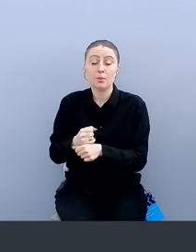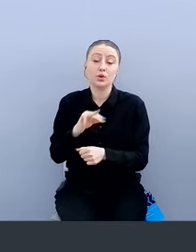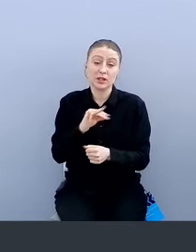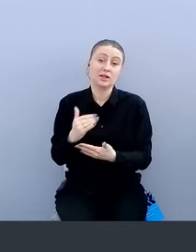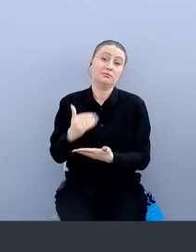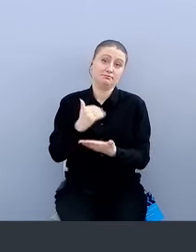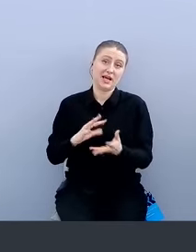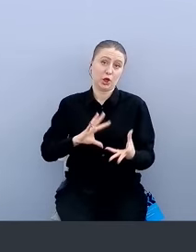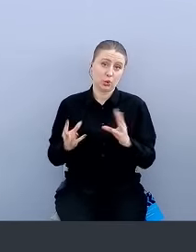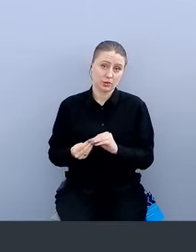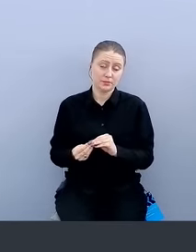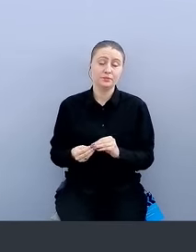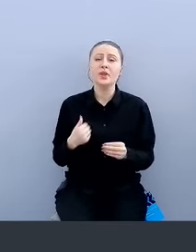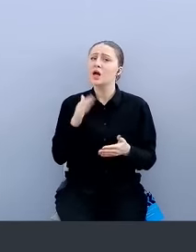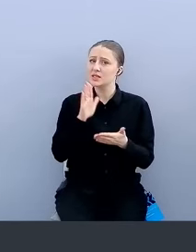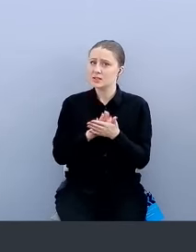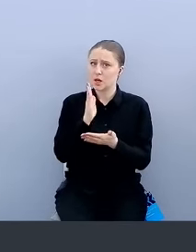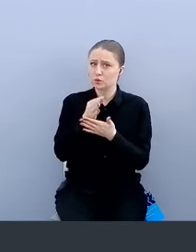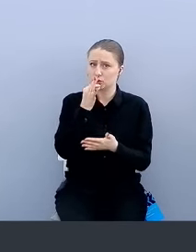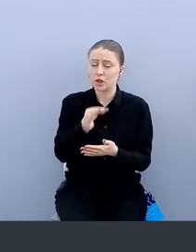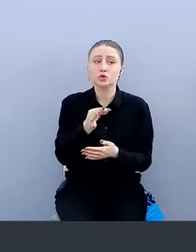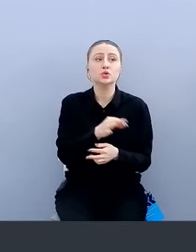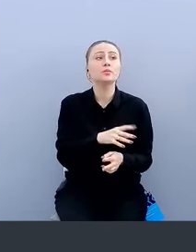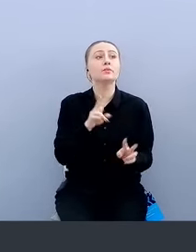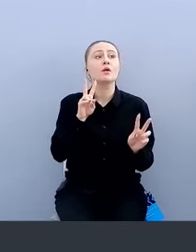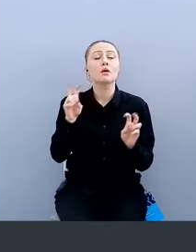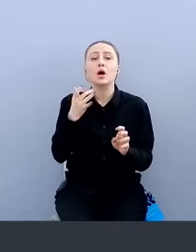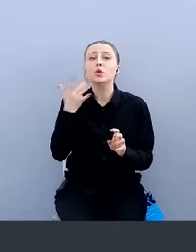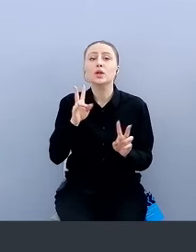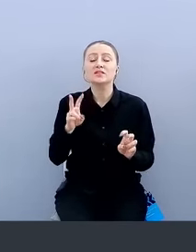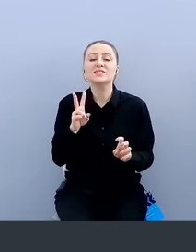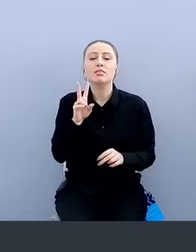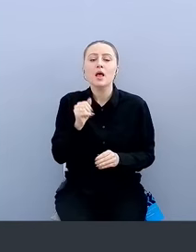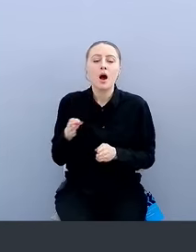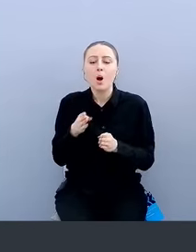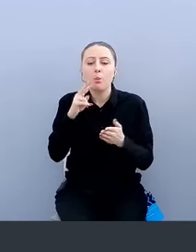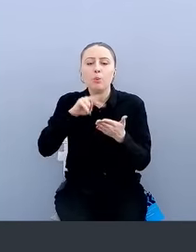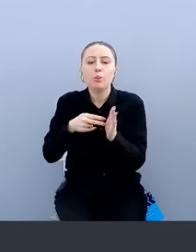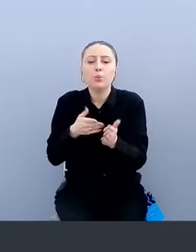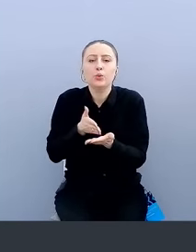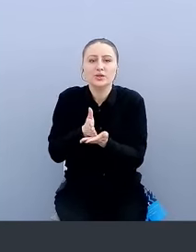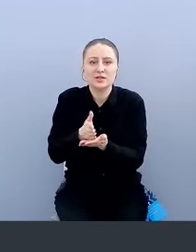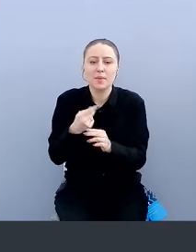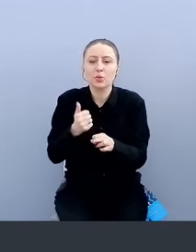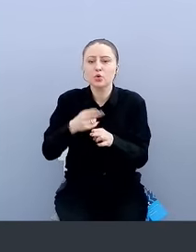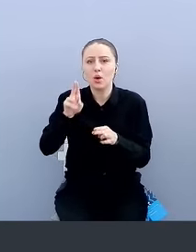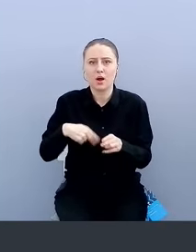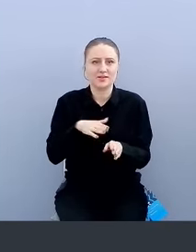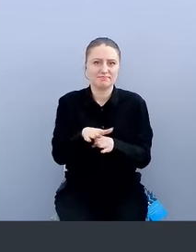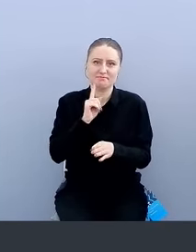Я сразу оговорюсь, что доклад называется на пути, поэтому не все мы до конца реализовали, но